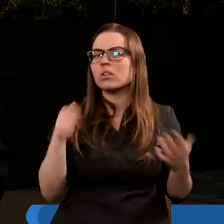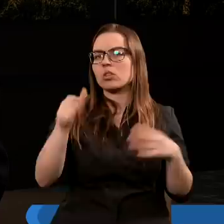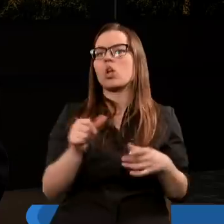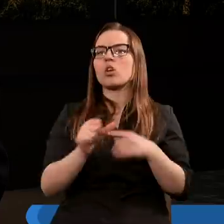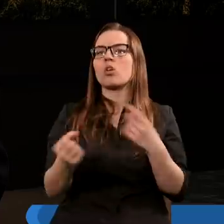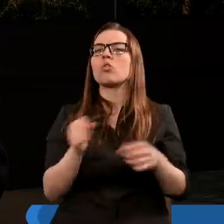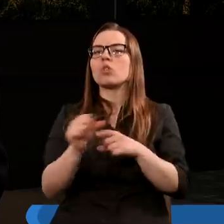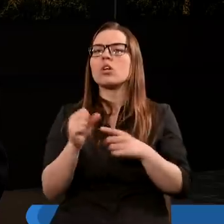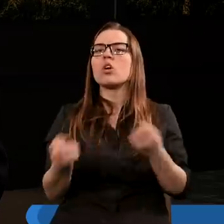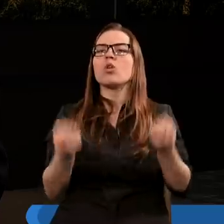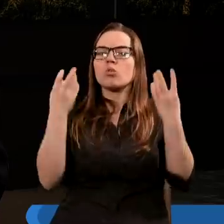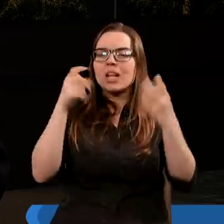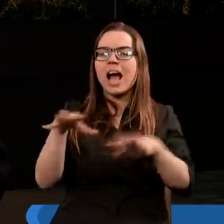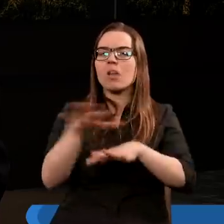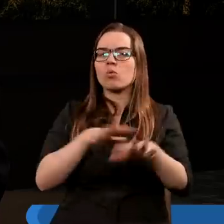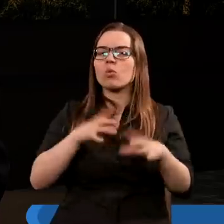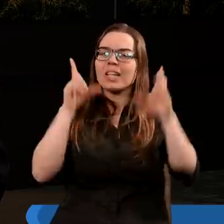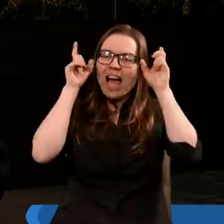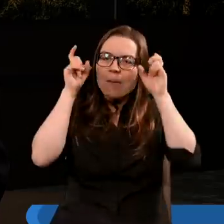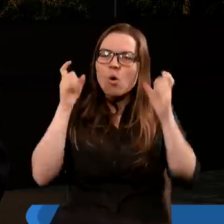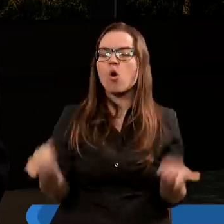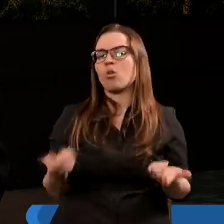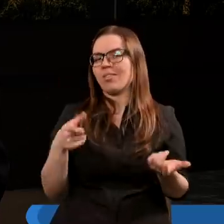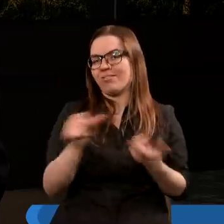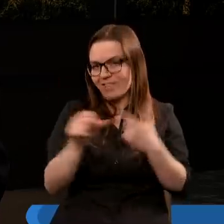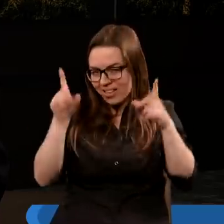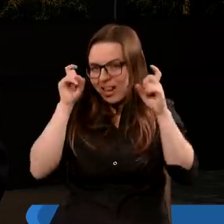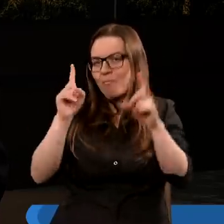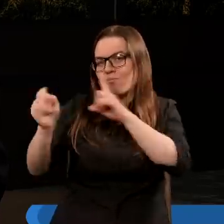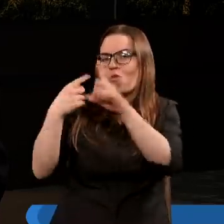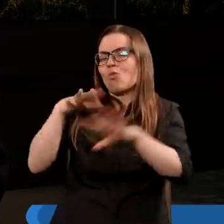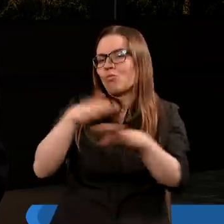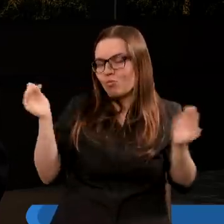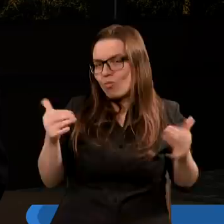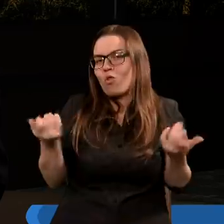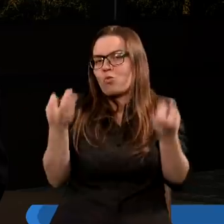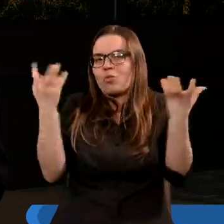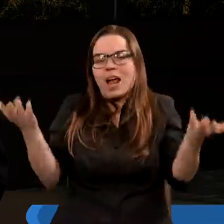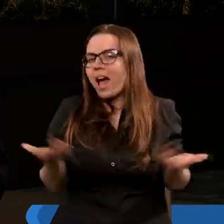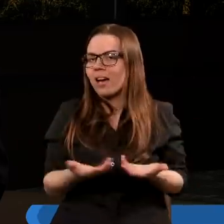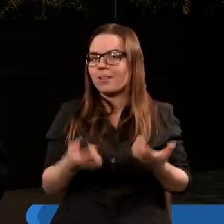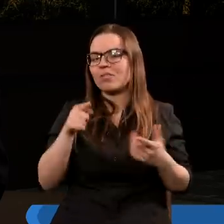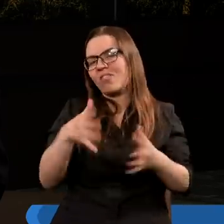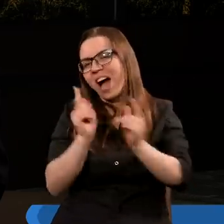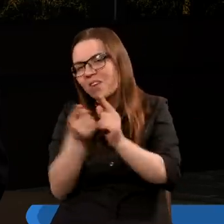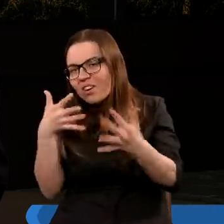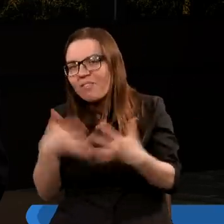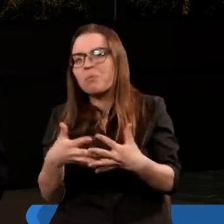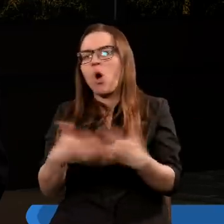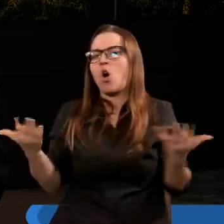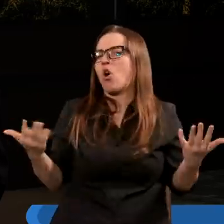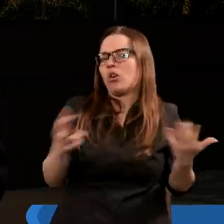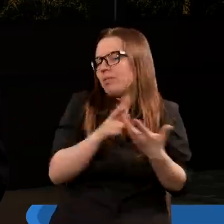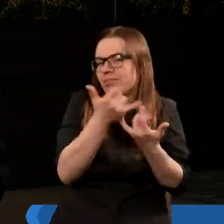czyniące cuda duchy demonów. Więc ta demoniczna trójca, smok, bestia z morza i fałszywy prorok, albo inaczej